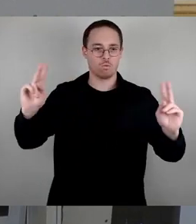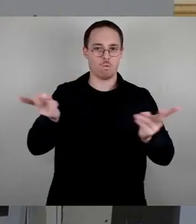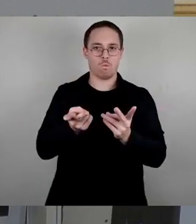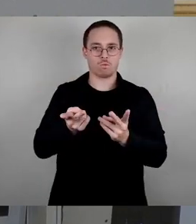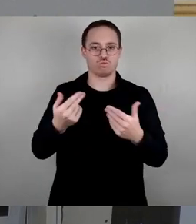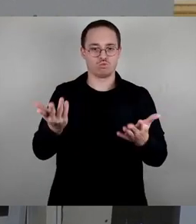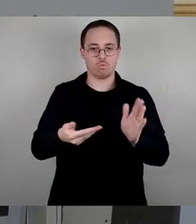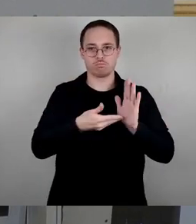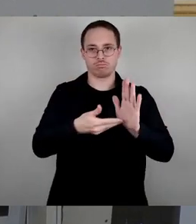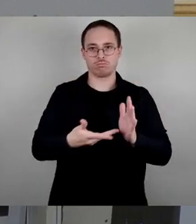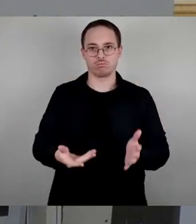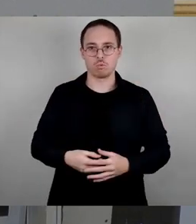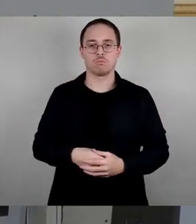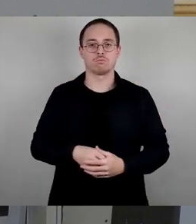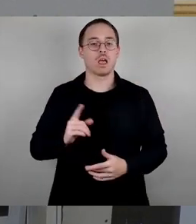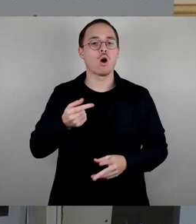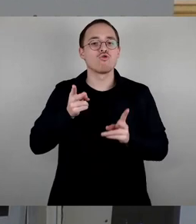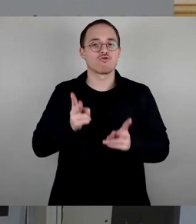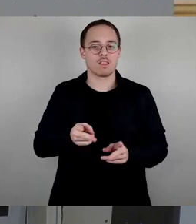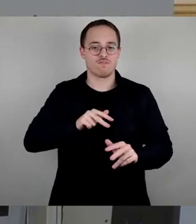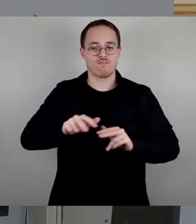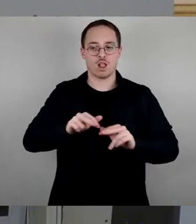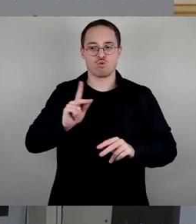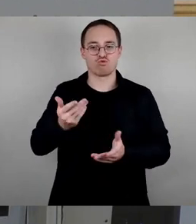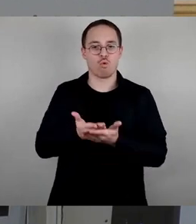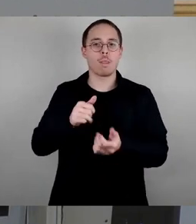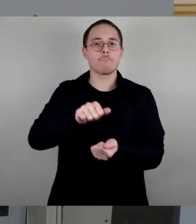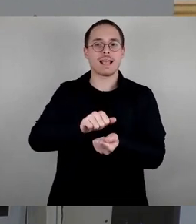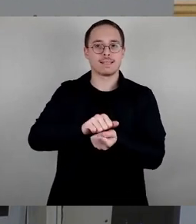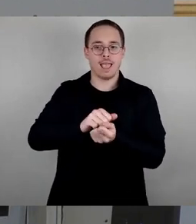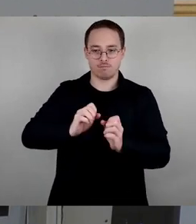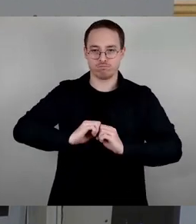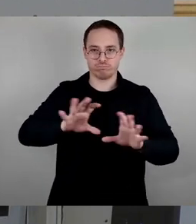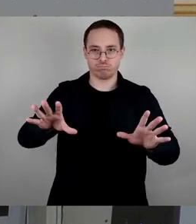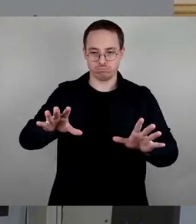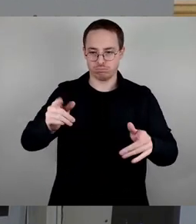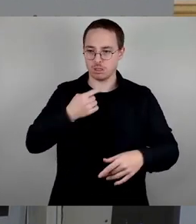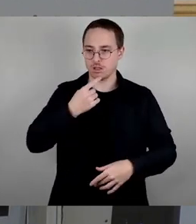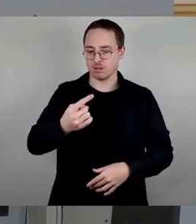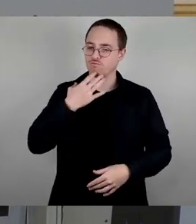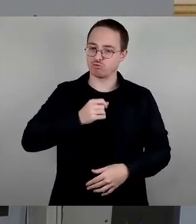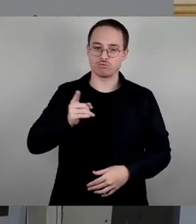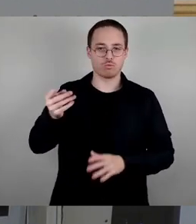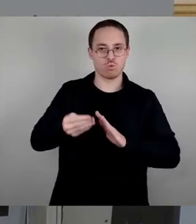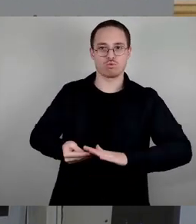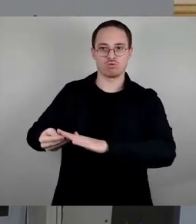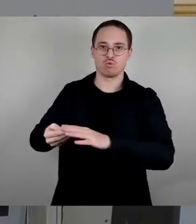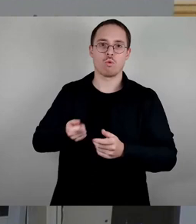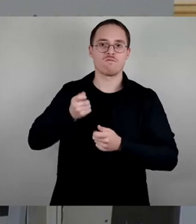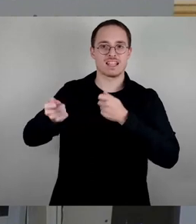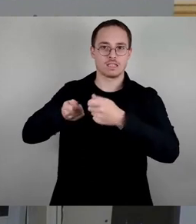schon geäußert hat, in ihren Bemühungen unterstützt, das Thema Finanzierung jetzt mitzulösen in Abhängigkeit oder